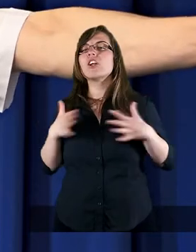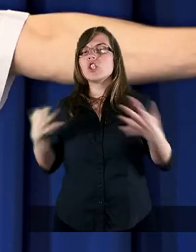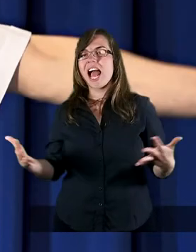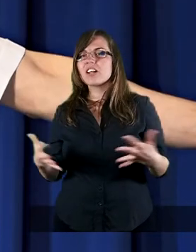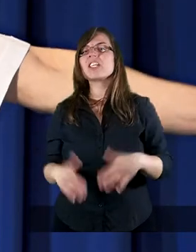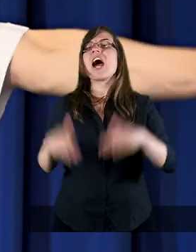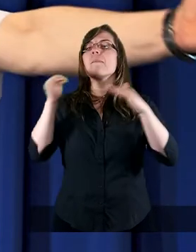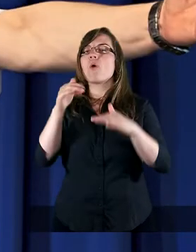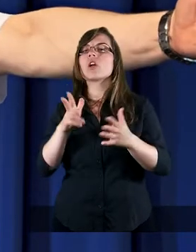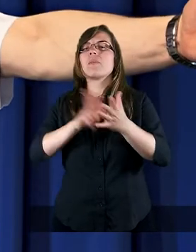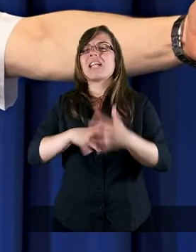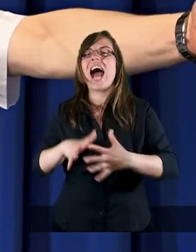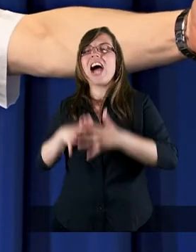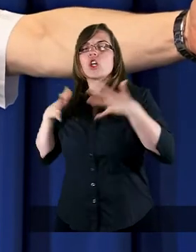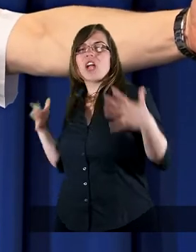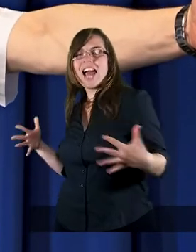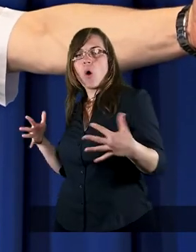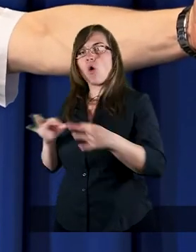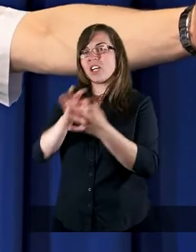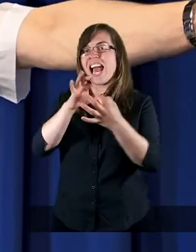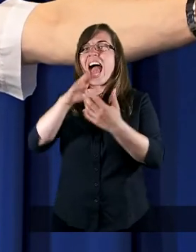odnieść na szerokości geograficzne?